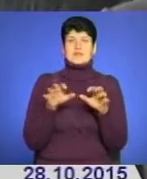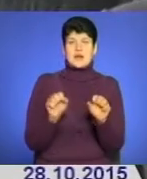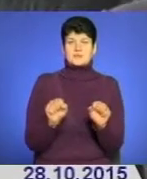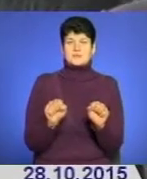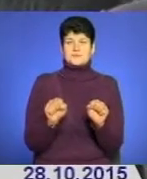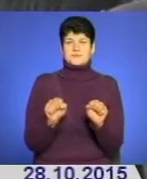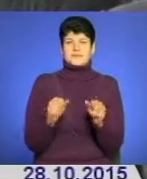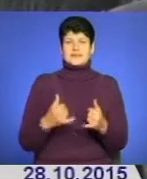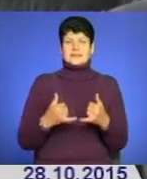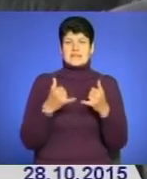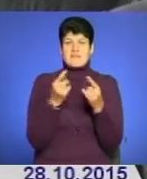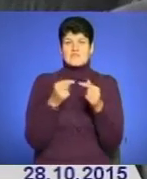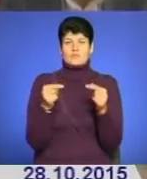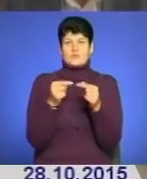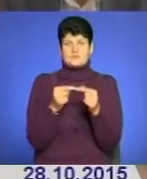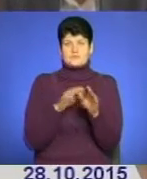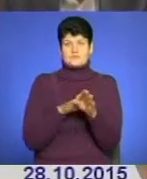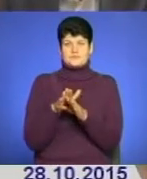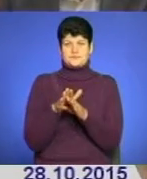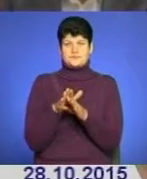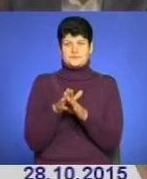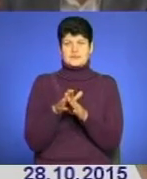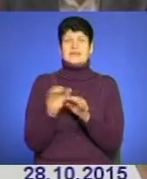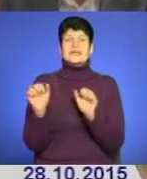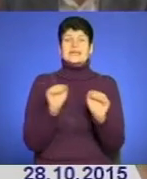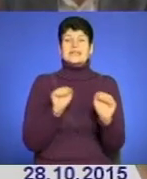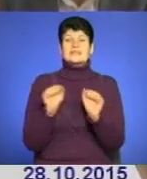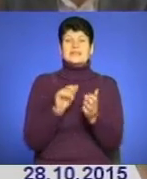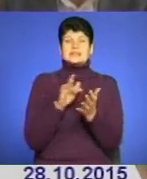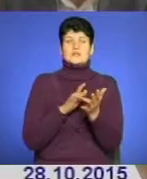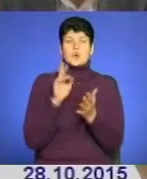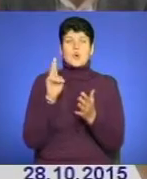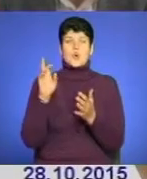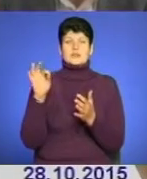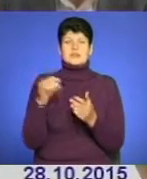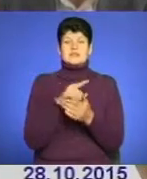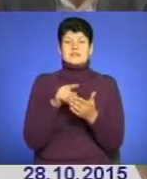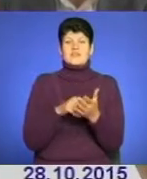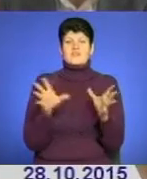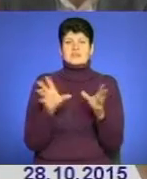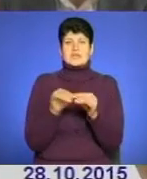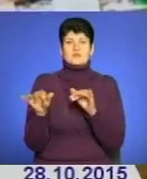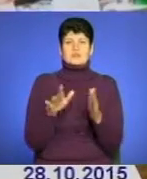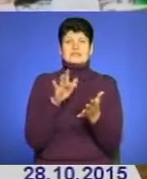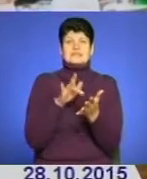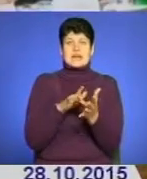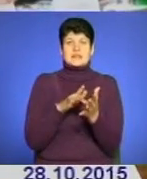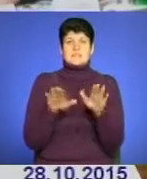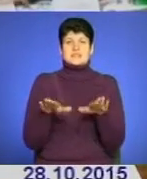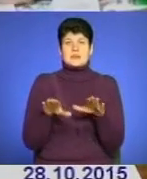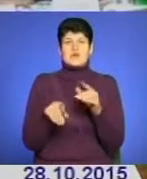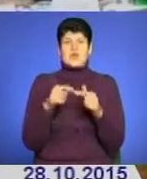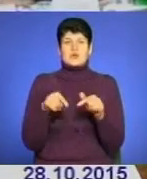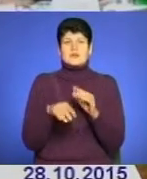для відповідного реагування. Керівник центру, координатор з питань взаємодії з центральними місцевими органами